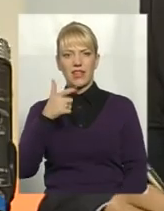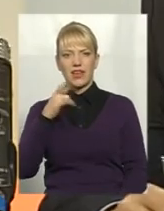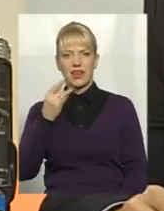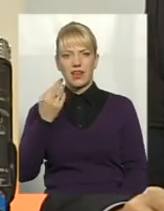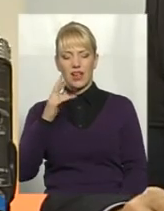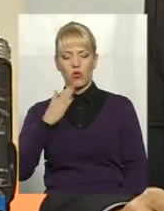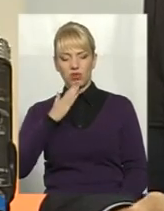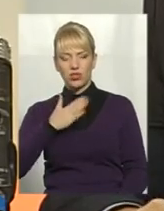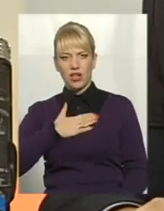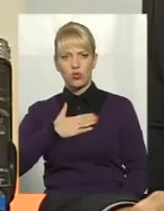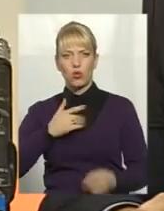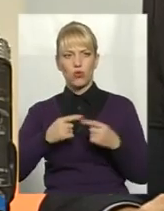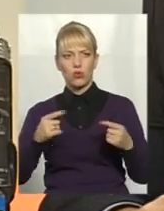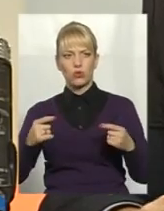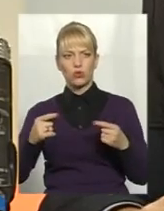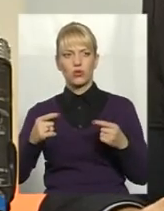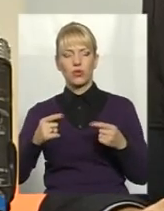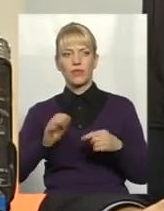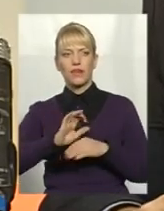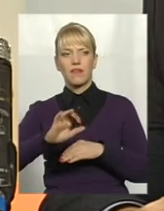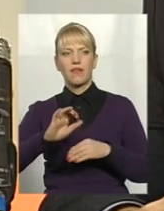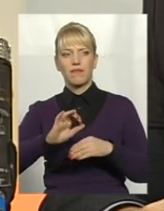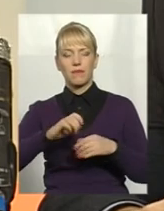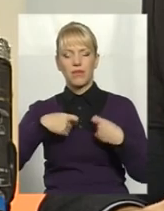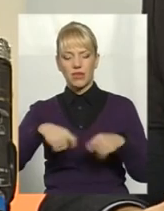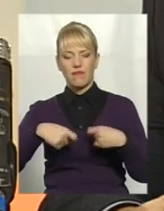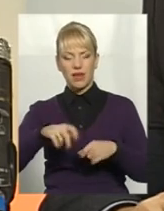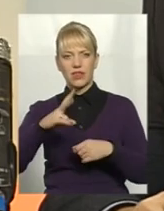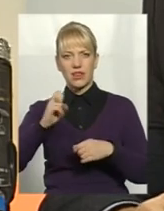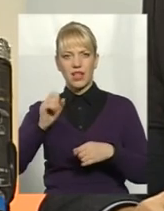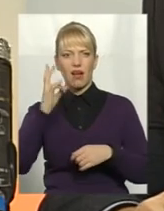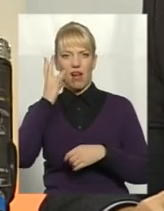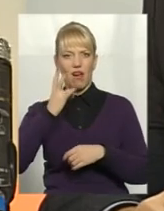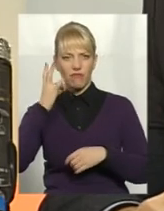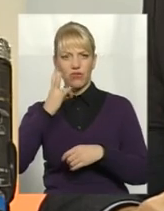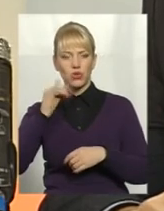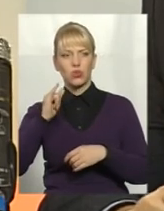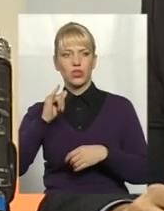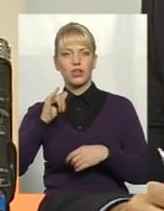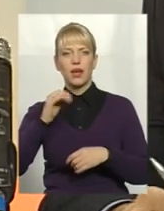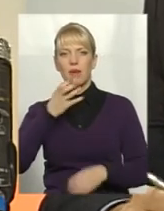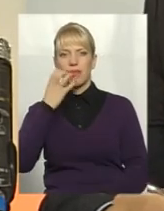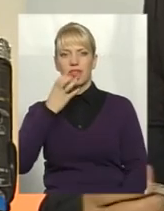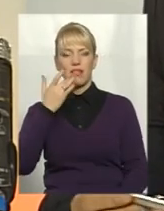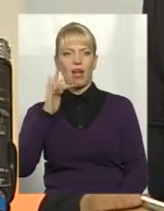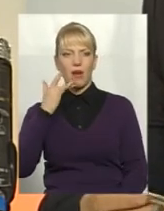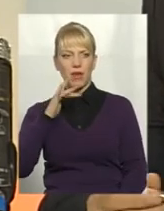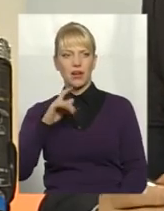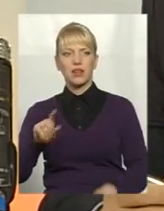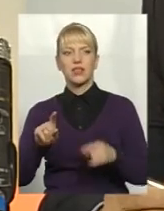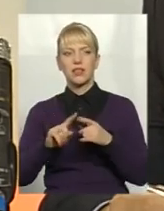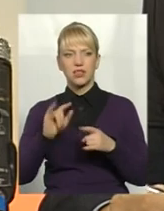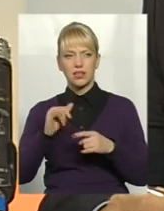продавати на ринок Африки і ринок Південної Америки. Теж є.